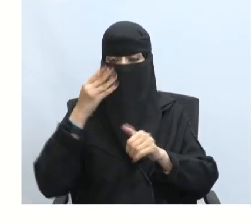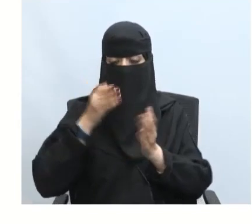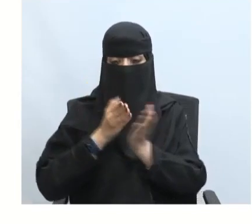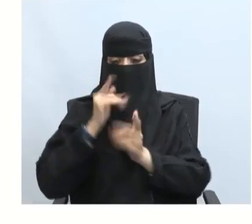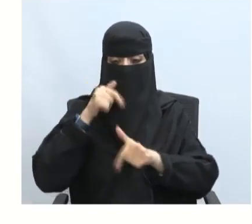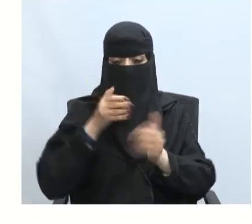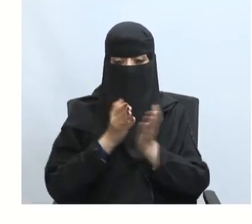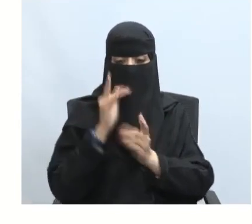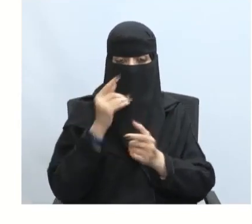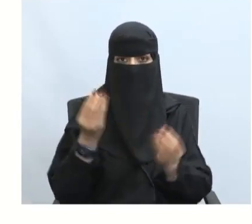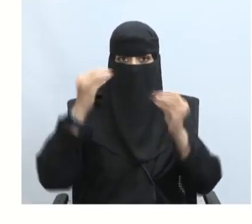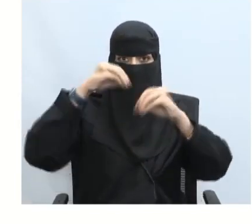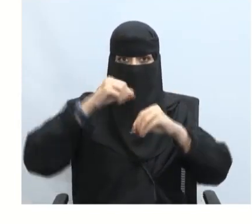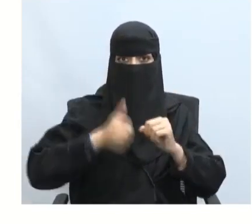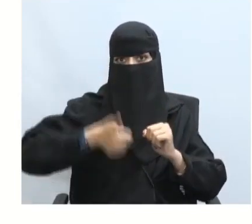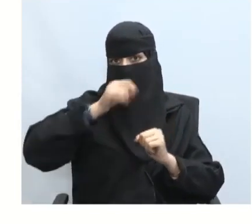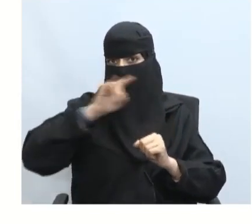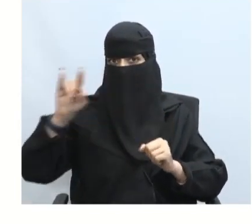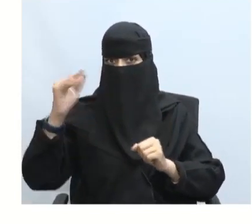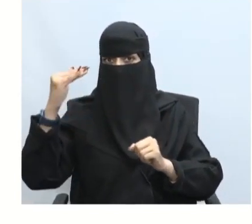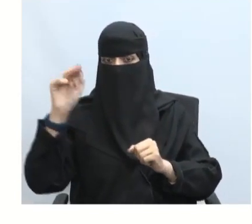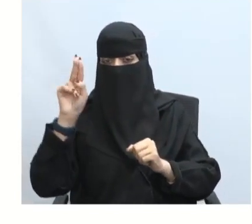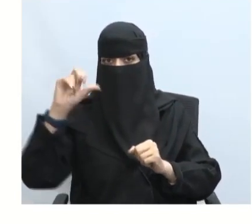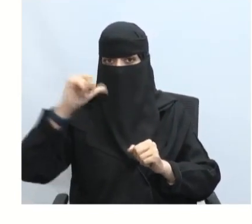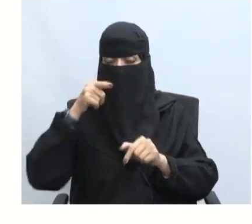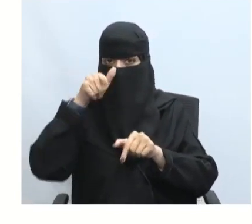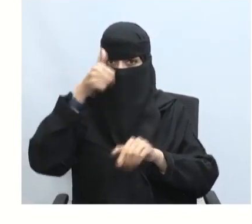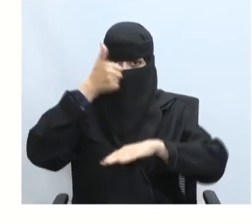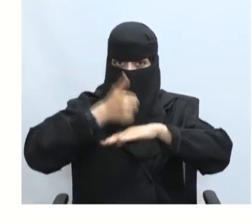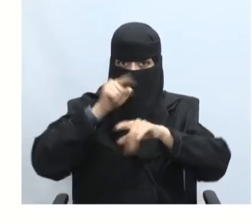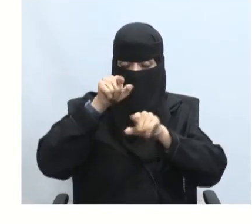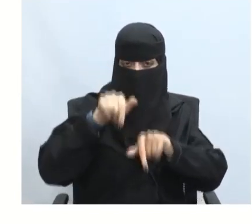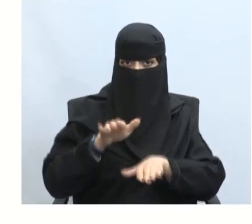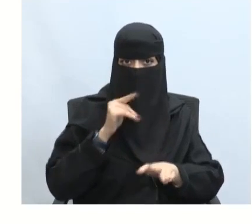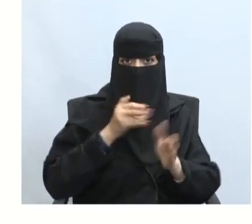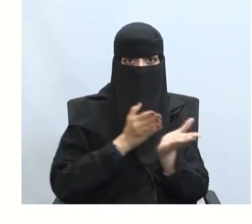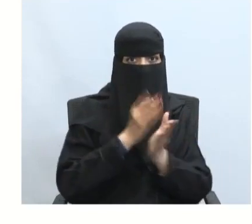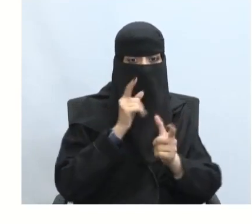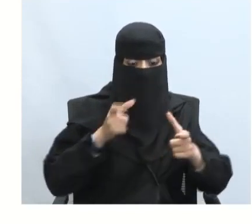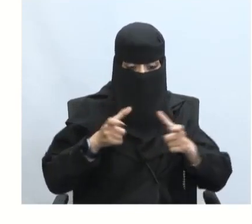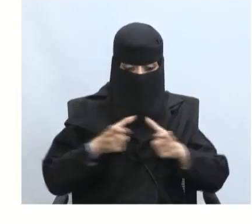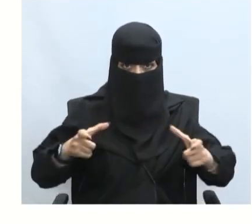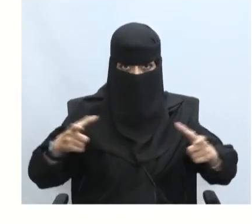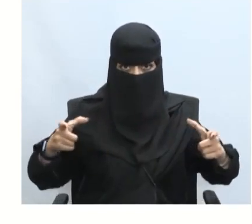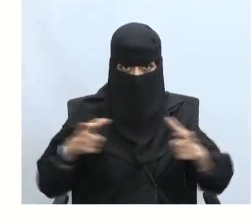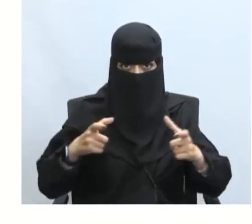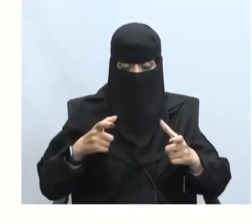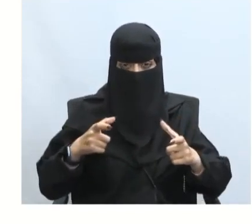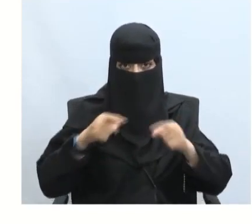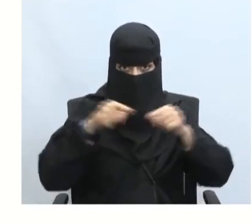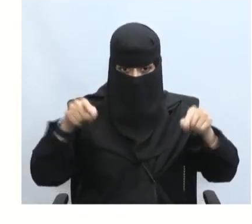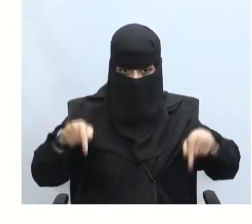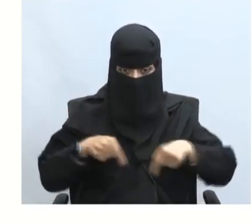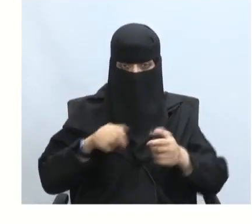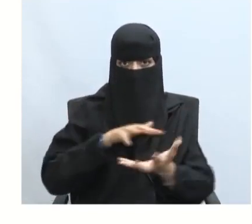طريقة الاحتواء تعتمد هذه الطريقة على محاصرة الأزمة أو حصرها في